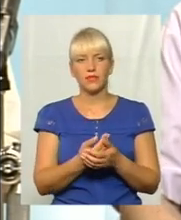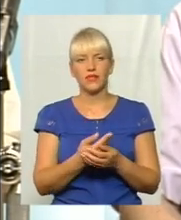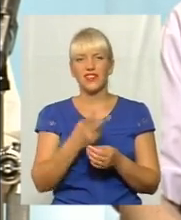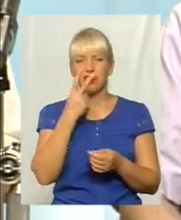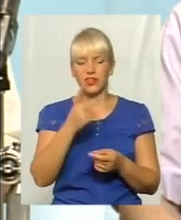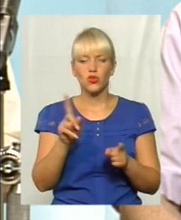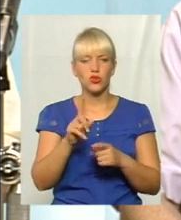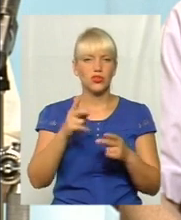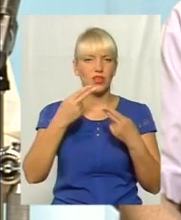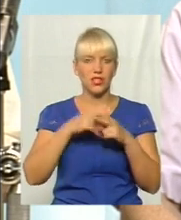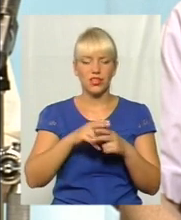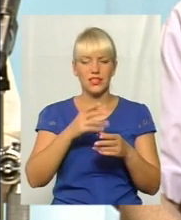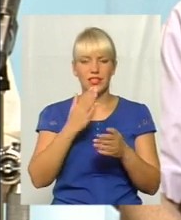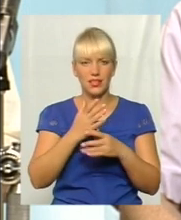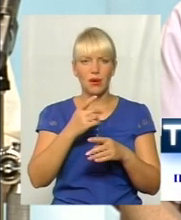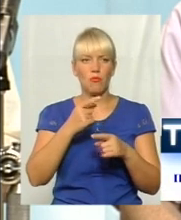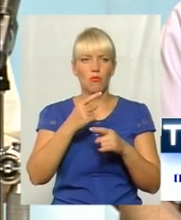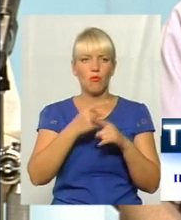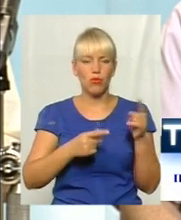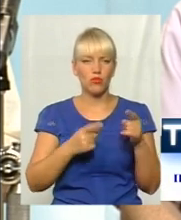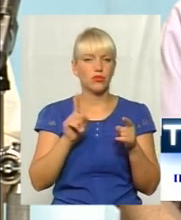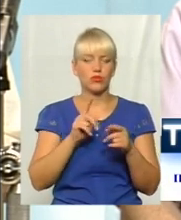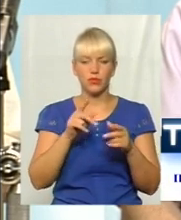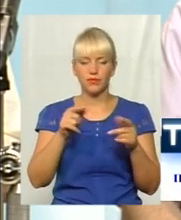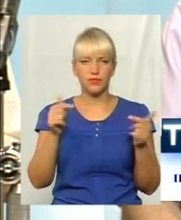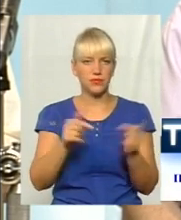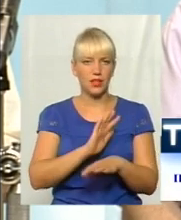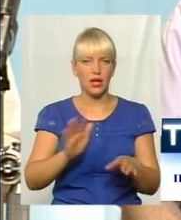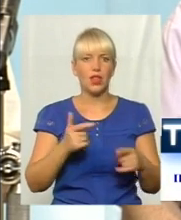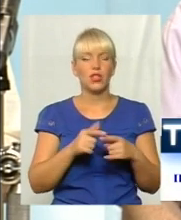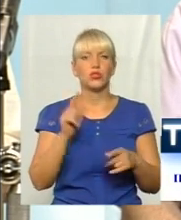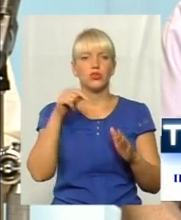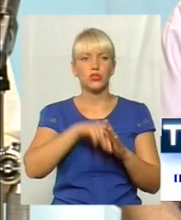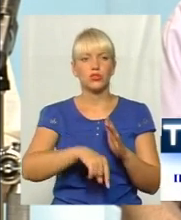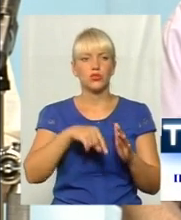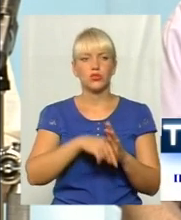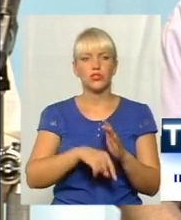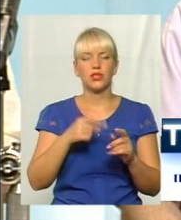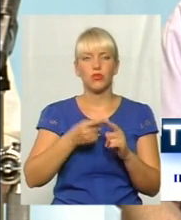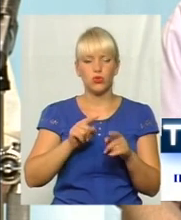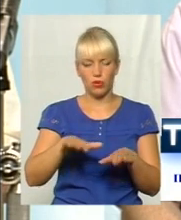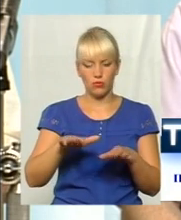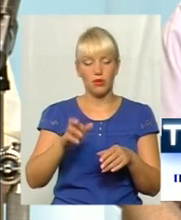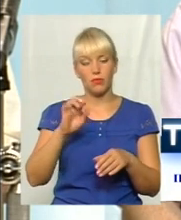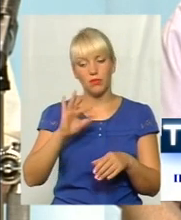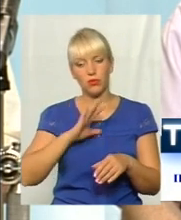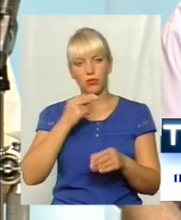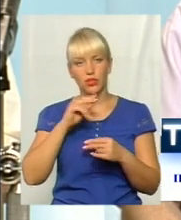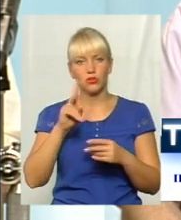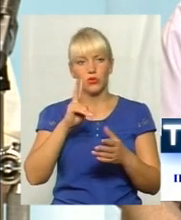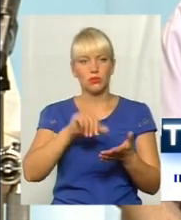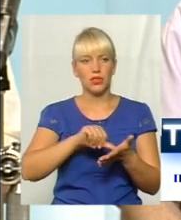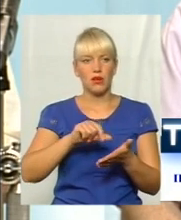взагалі технічно непригодні, щоб там якийсь був безперешкодний доступ. Що стосується міст, це, ну, звичайно, було б краще, щоб хтось із